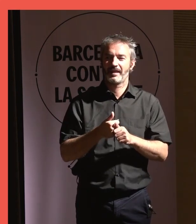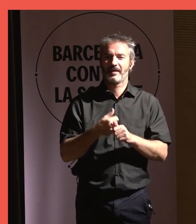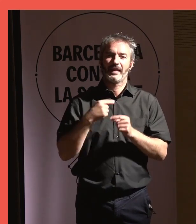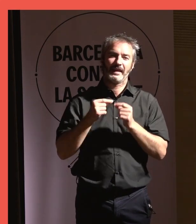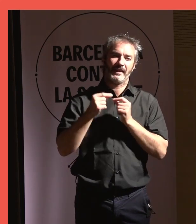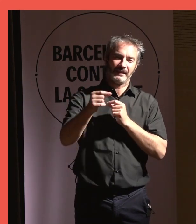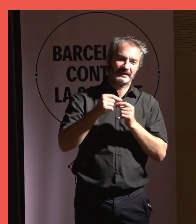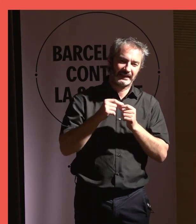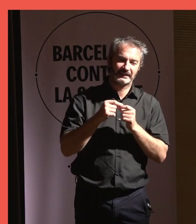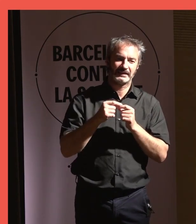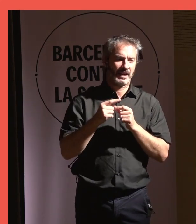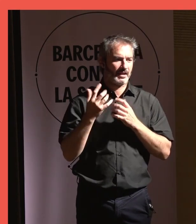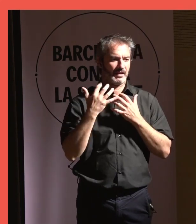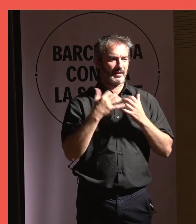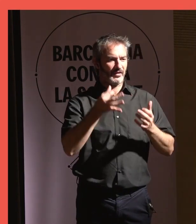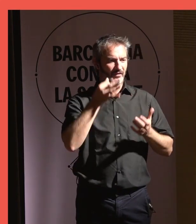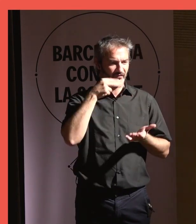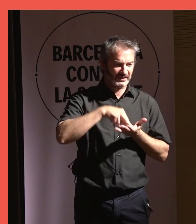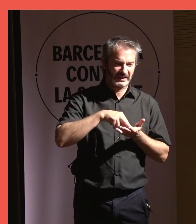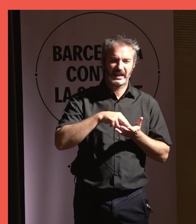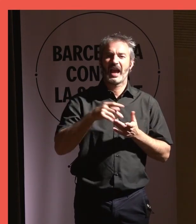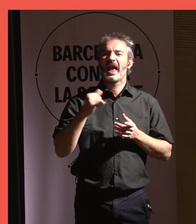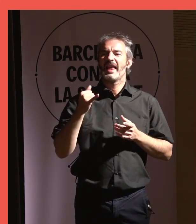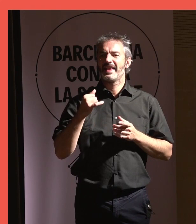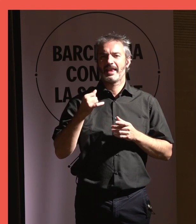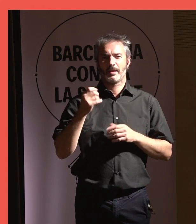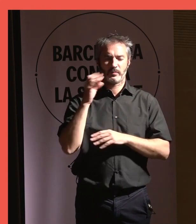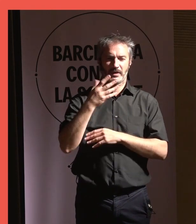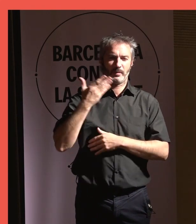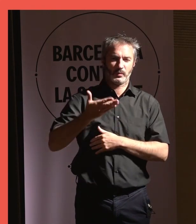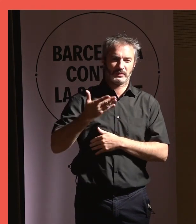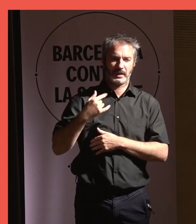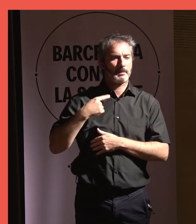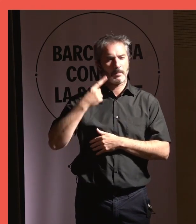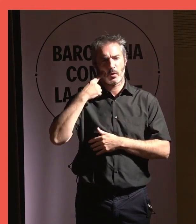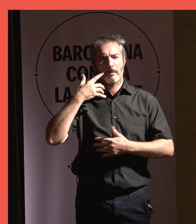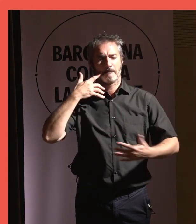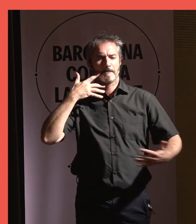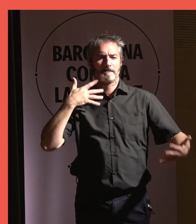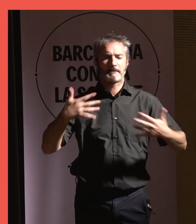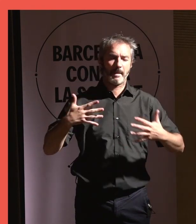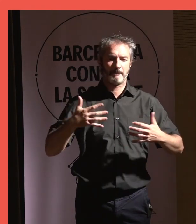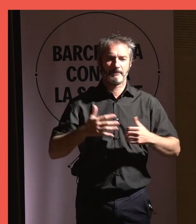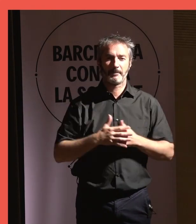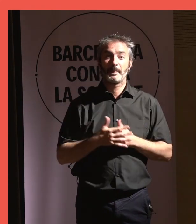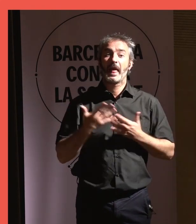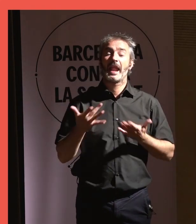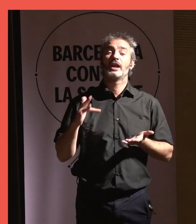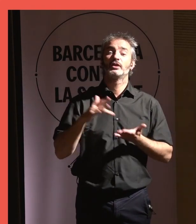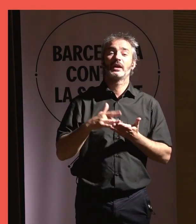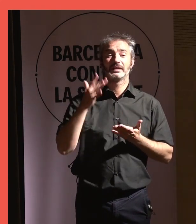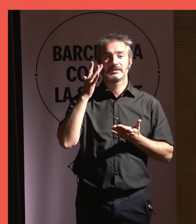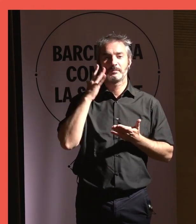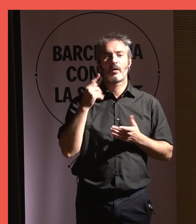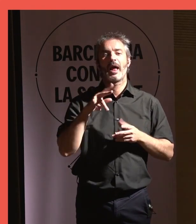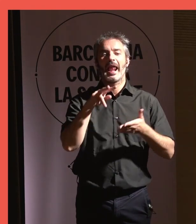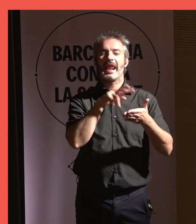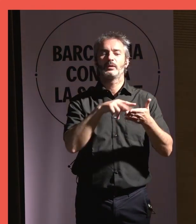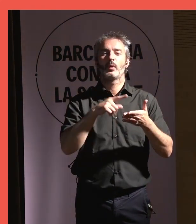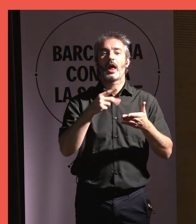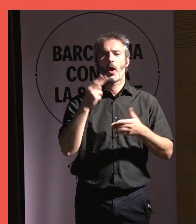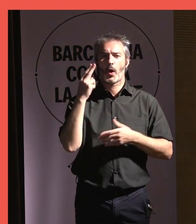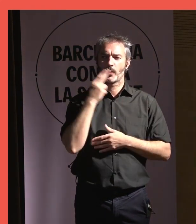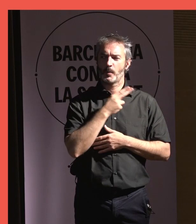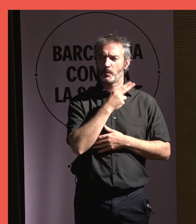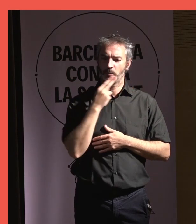online, ponències molt interessants i sacsejar moltes coses. És el moment de la lectura d'aquest